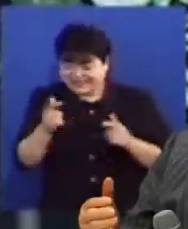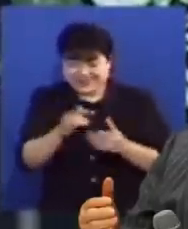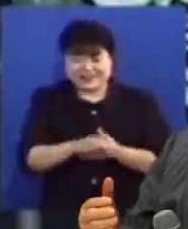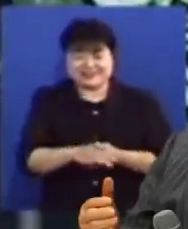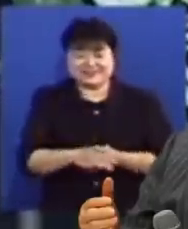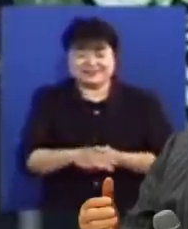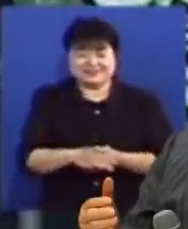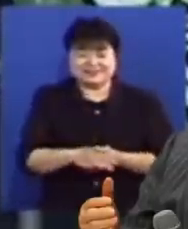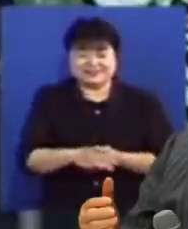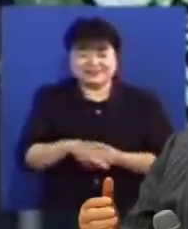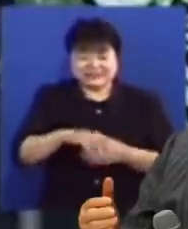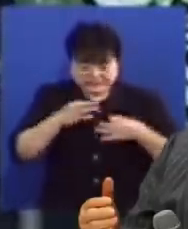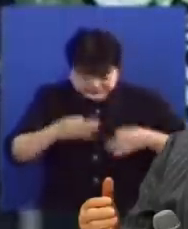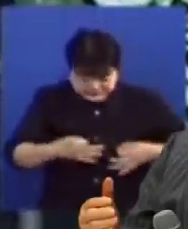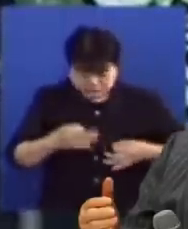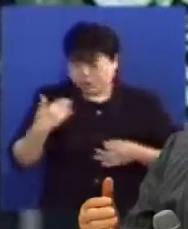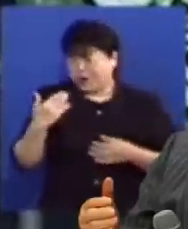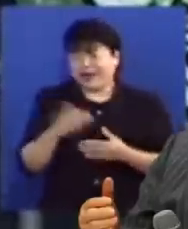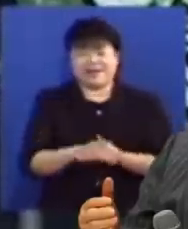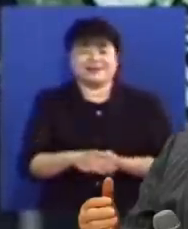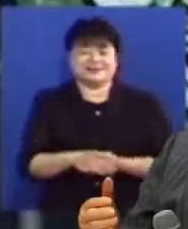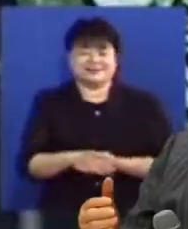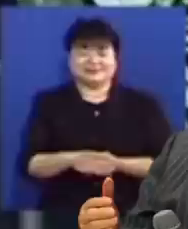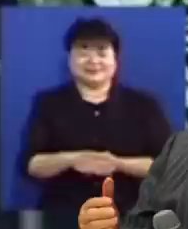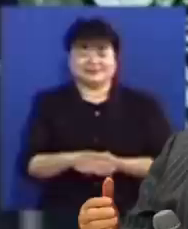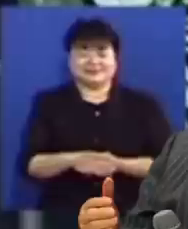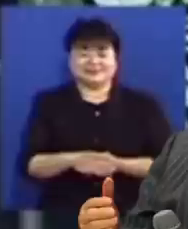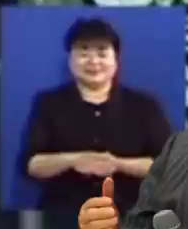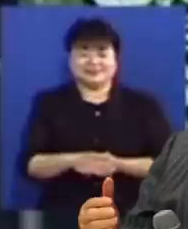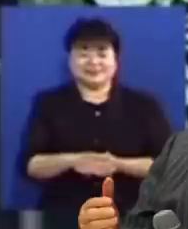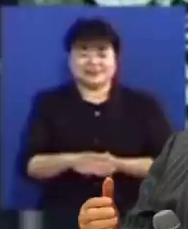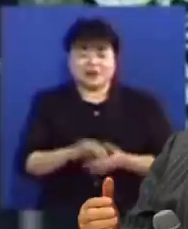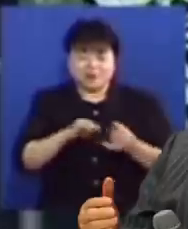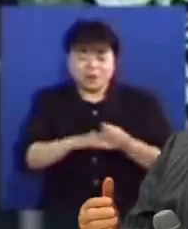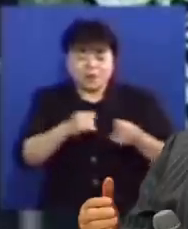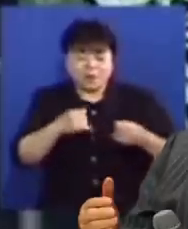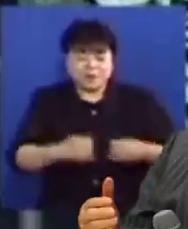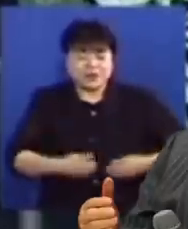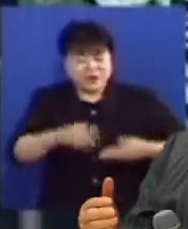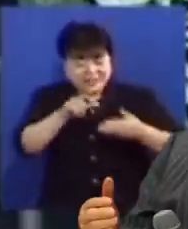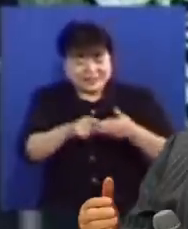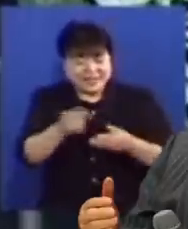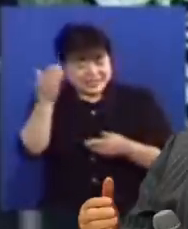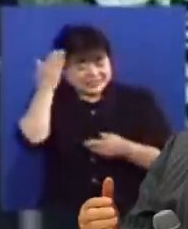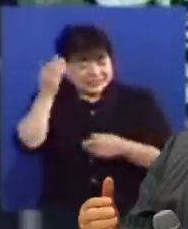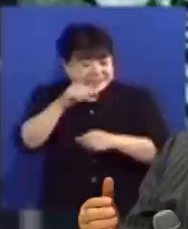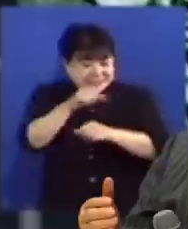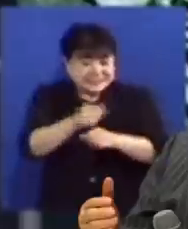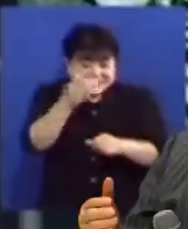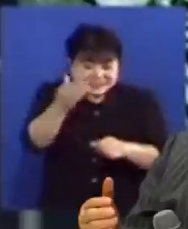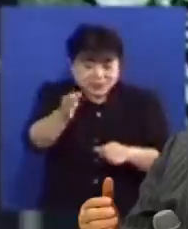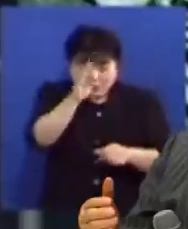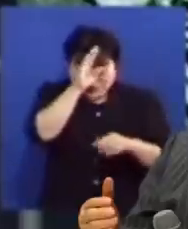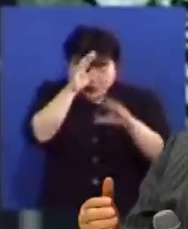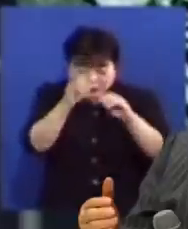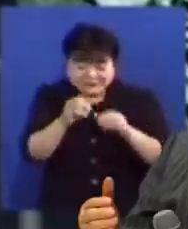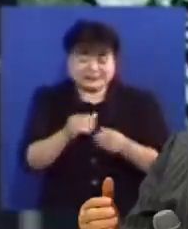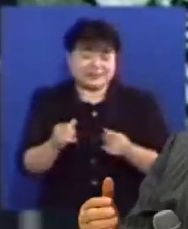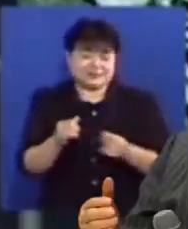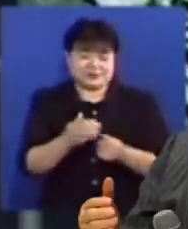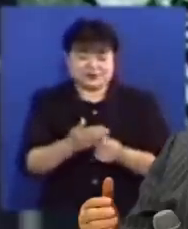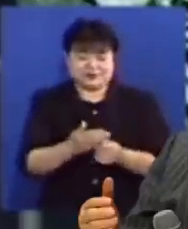자기 자신도 모르면서 그러나 꼭 내가 필요할 때 지식의 은사 예를 들면 병나는 사람